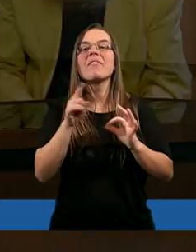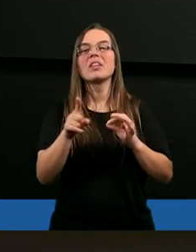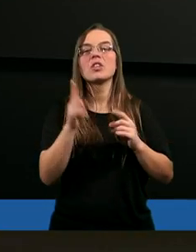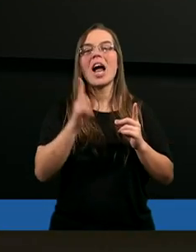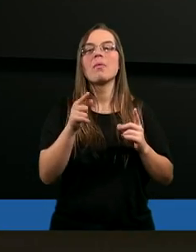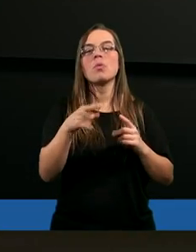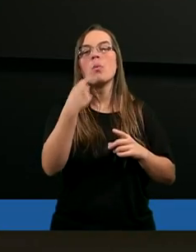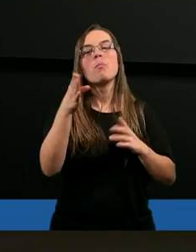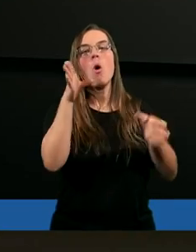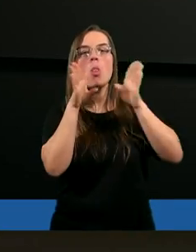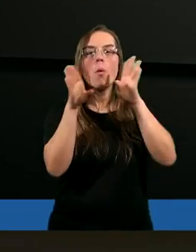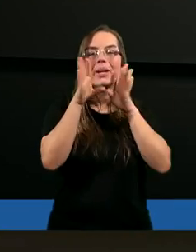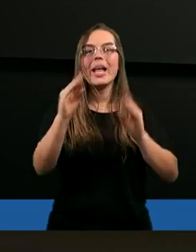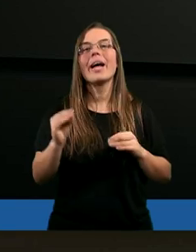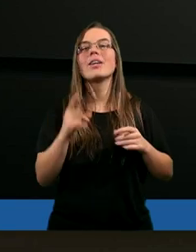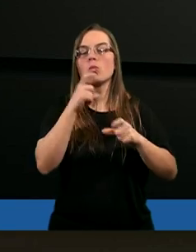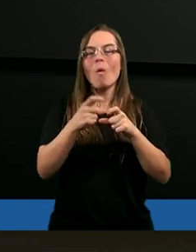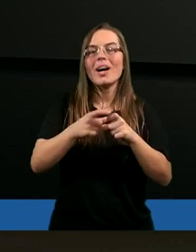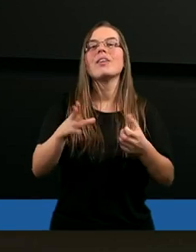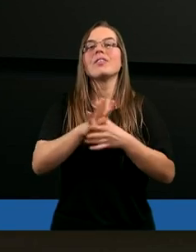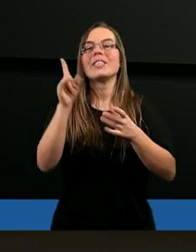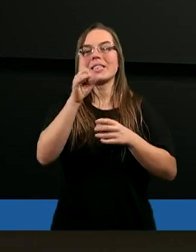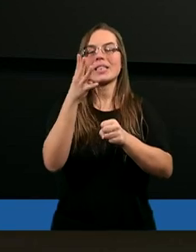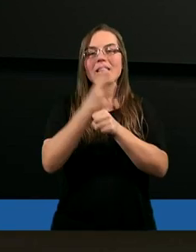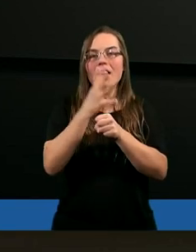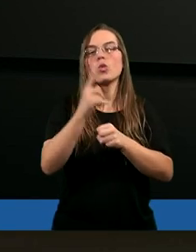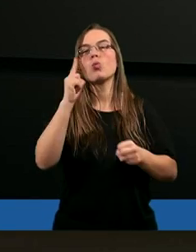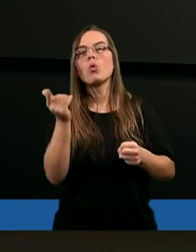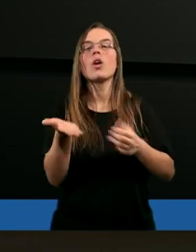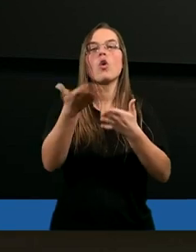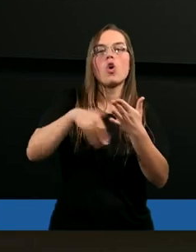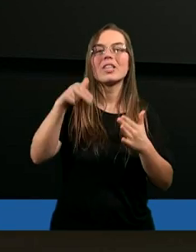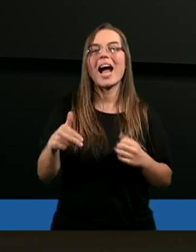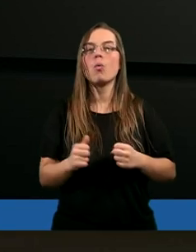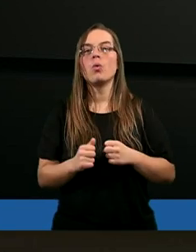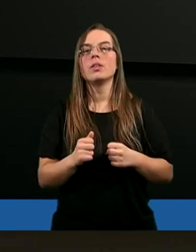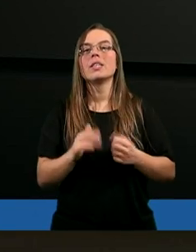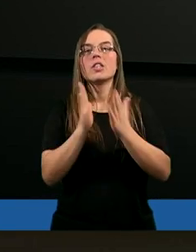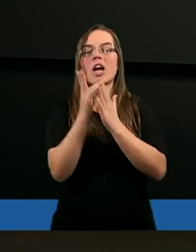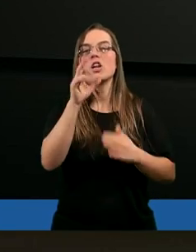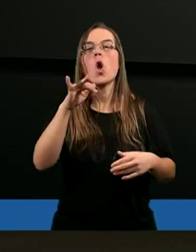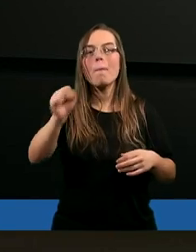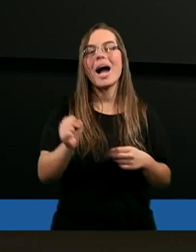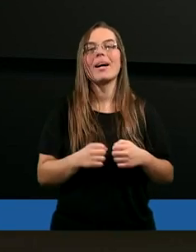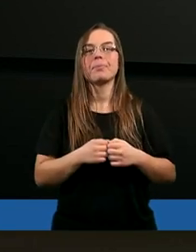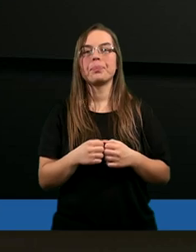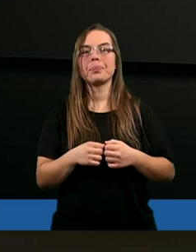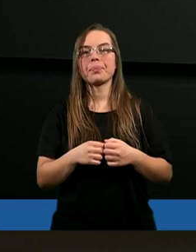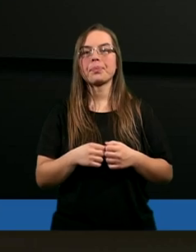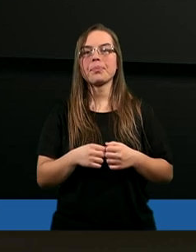podobne słowa z czterdziestego drugiego rozdziału Księgi Hioba.